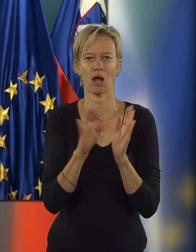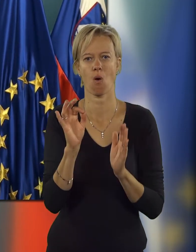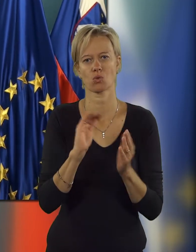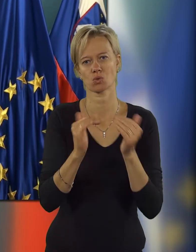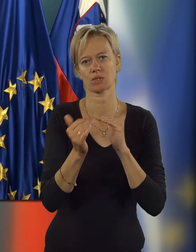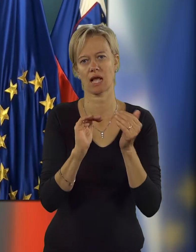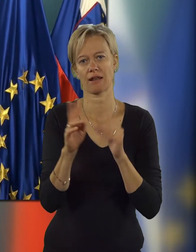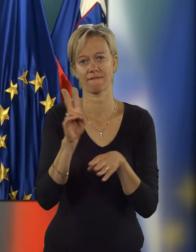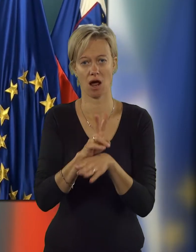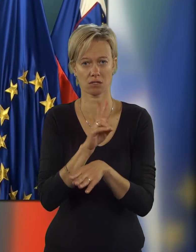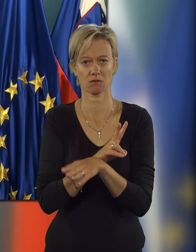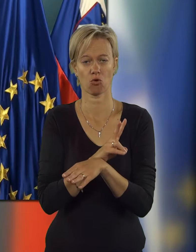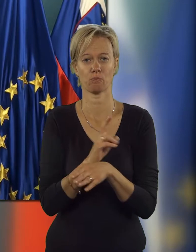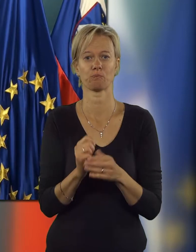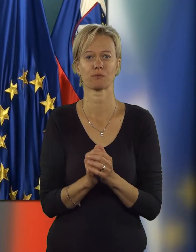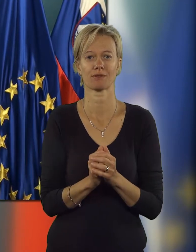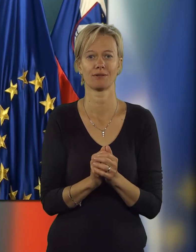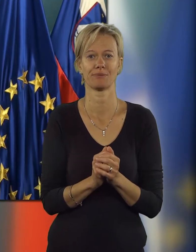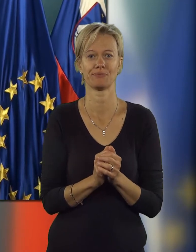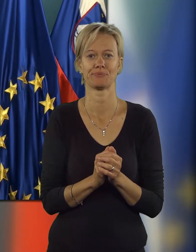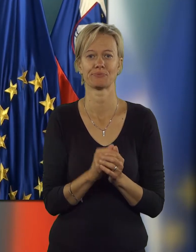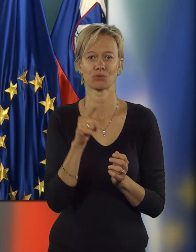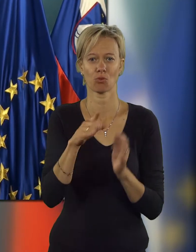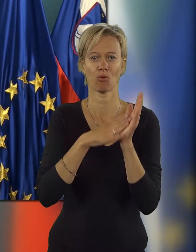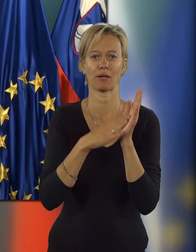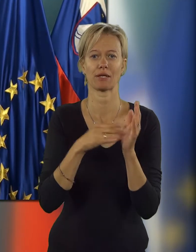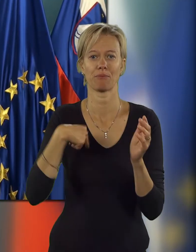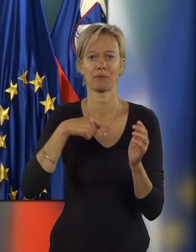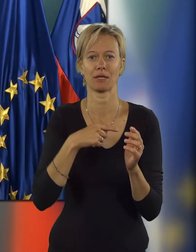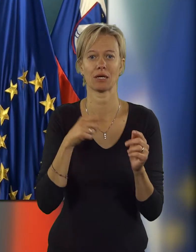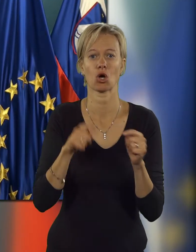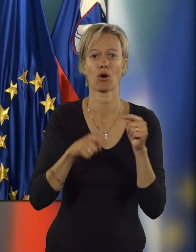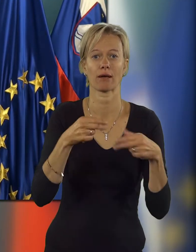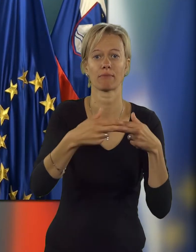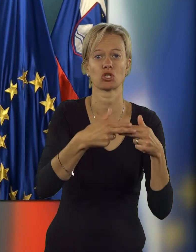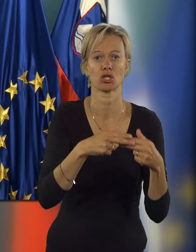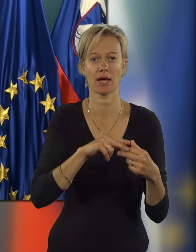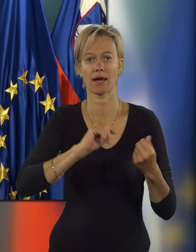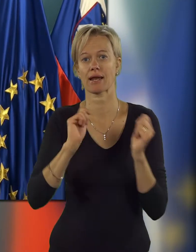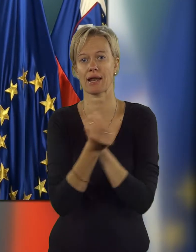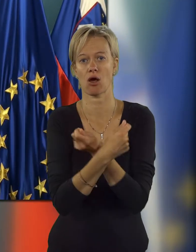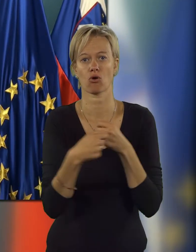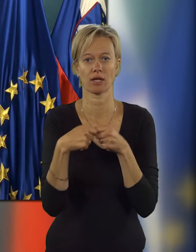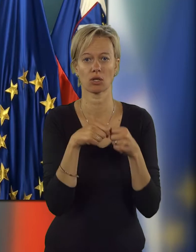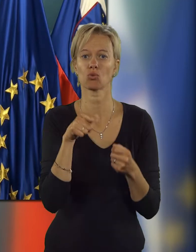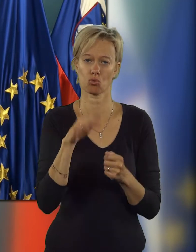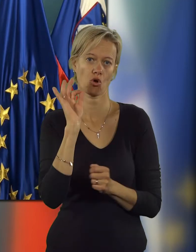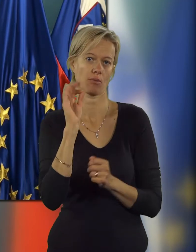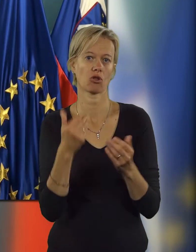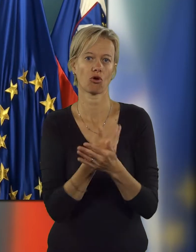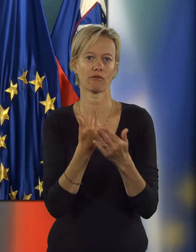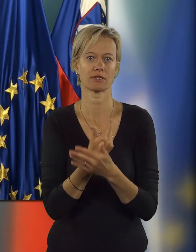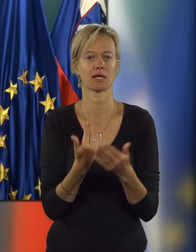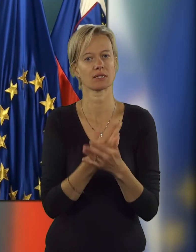o socialnem varstvu, kar pomeni, da smo korak bližje reorganizaciji. To je dobra